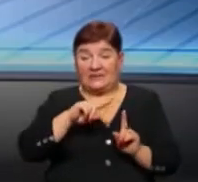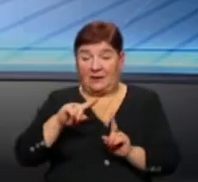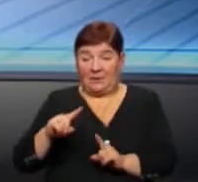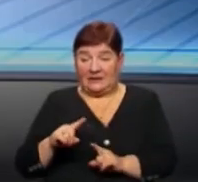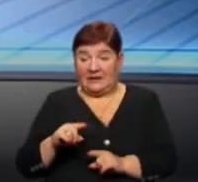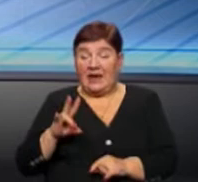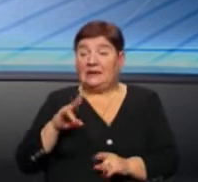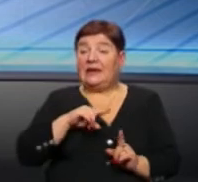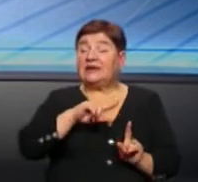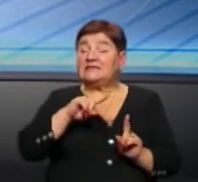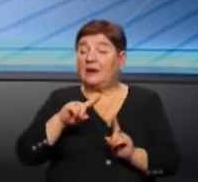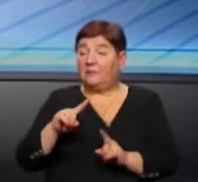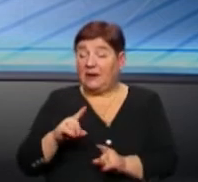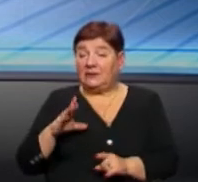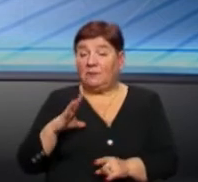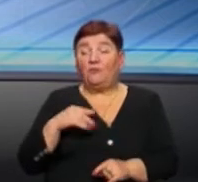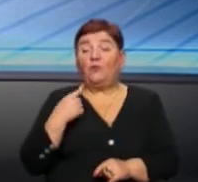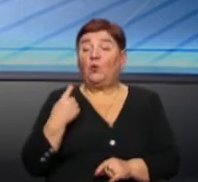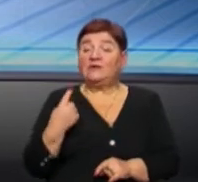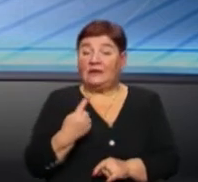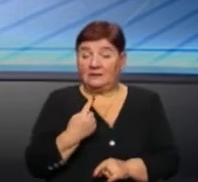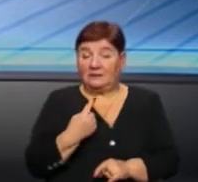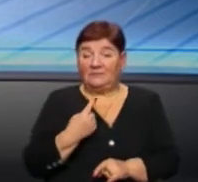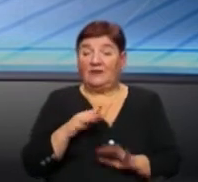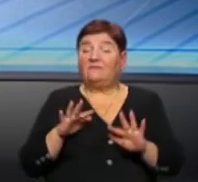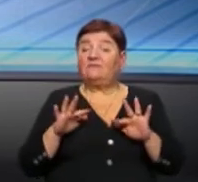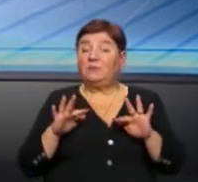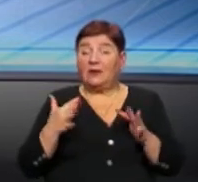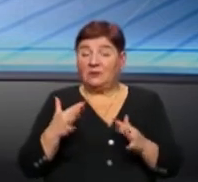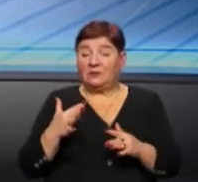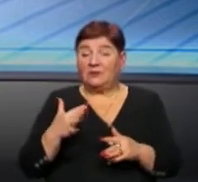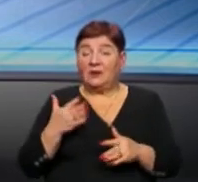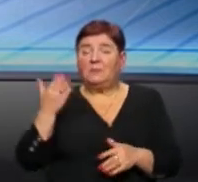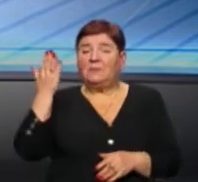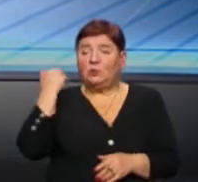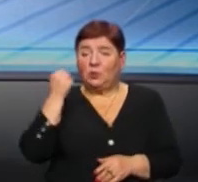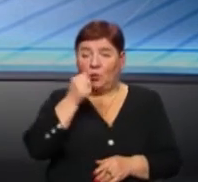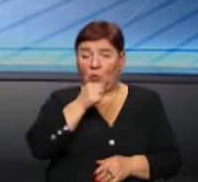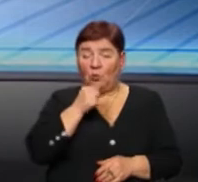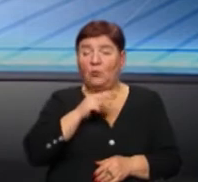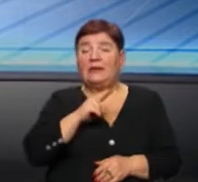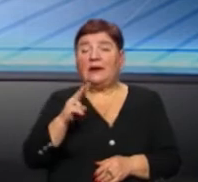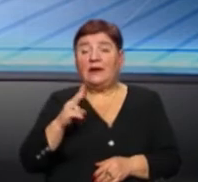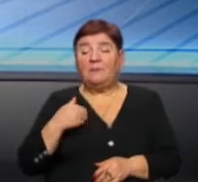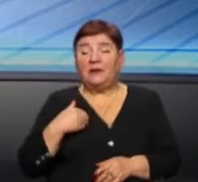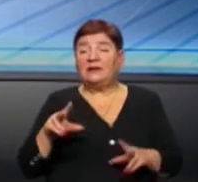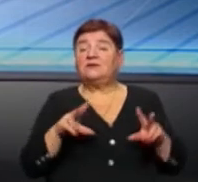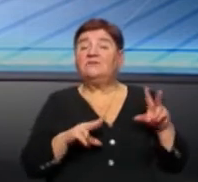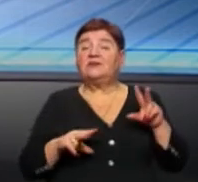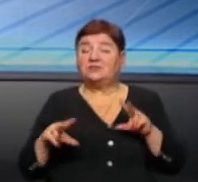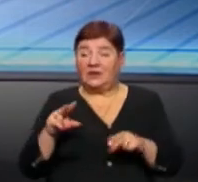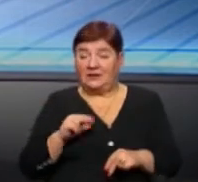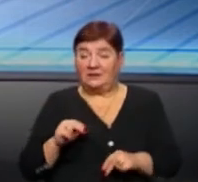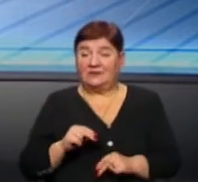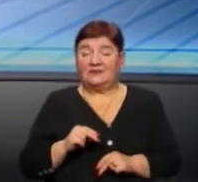На Закарпатті у нас був один випадок позаминулого року, який ми вважали,